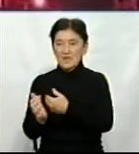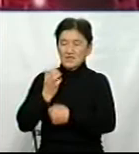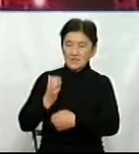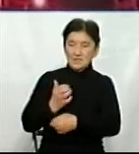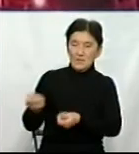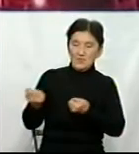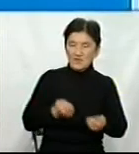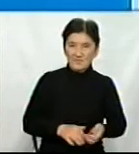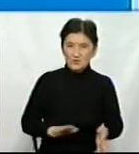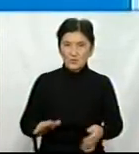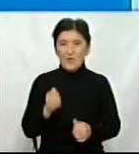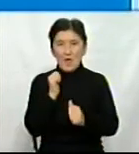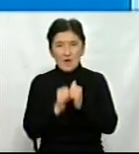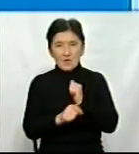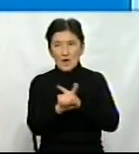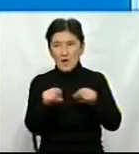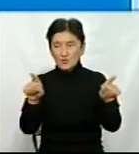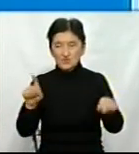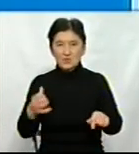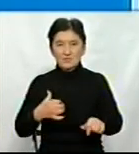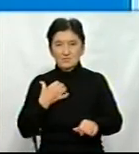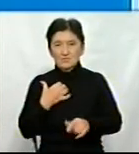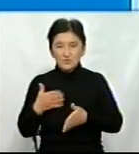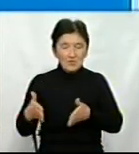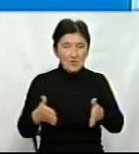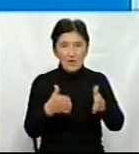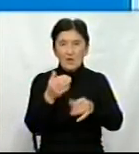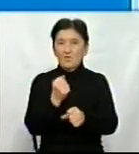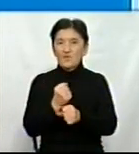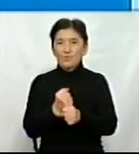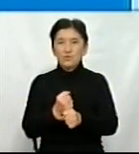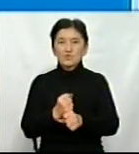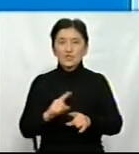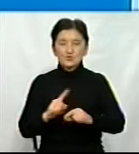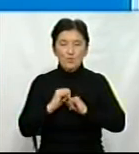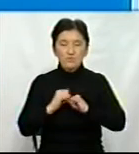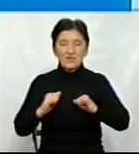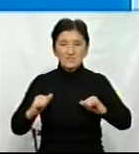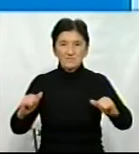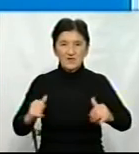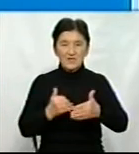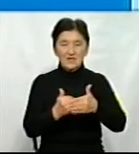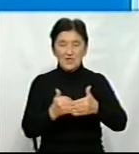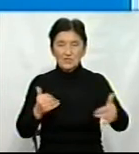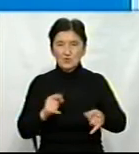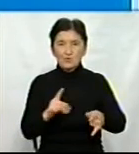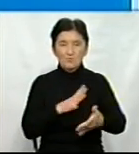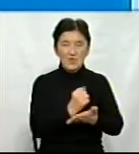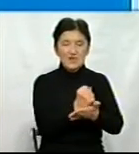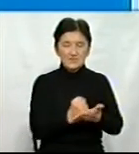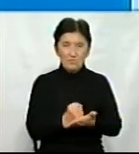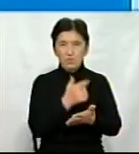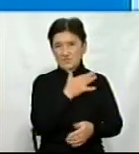Тому це зараз вже кожен виробник починає враховувати у своїй роботі для того, щоб все це запланувати трошки раніше, щоб був запас часу.